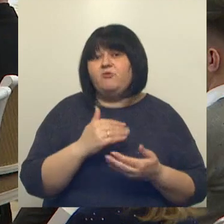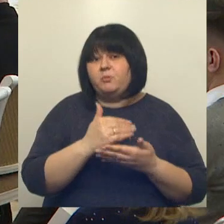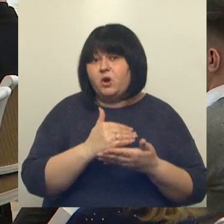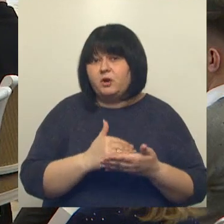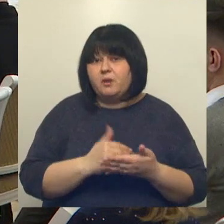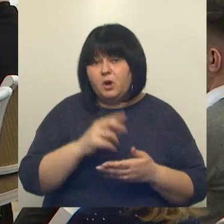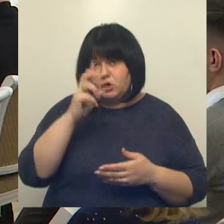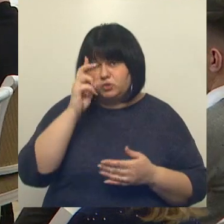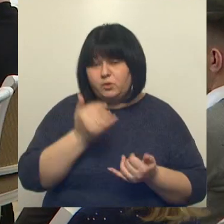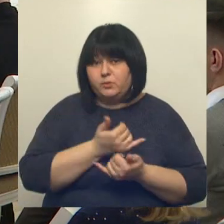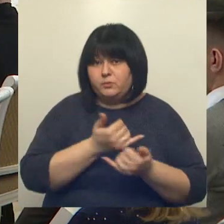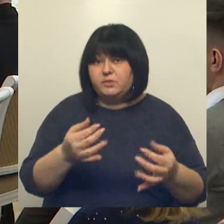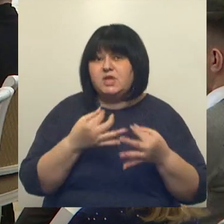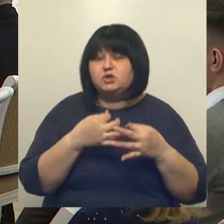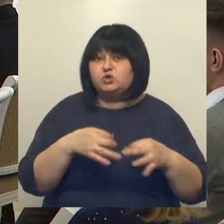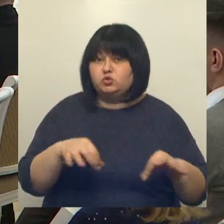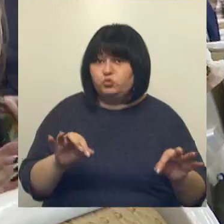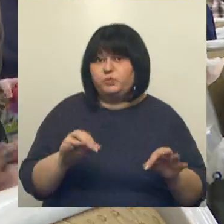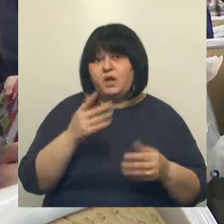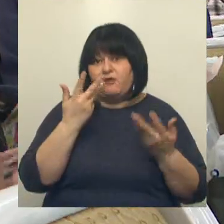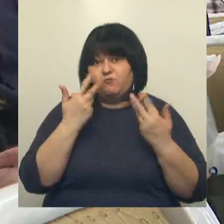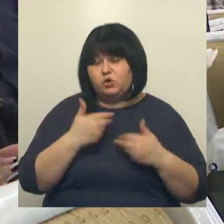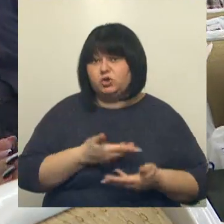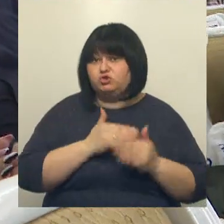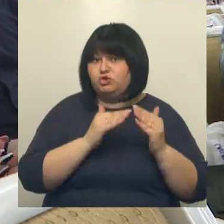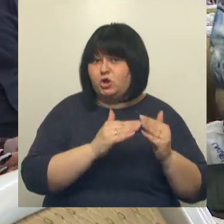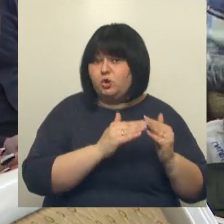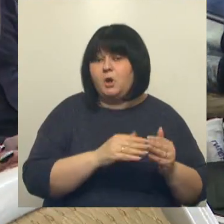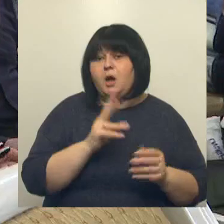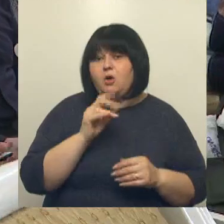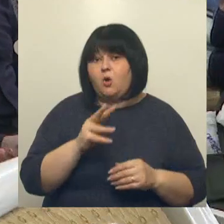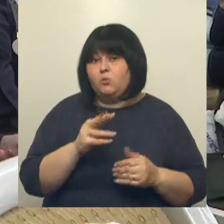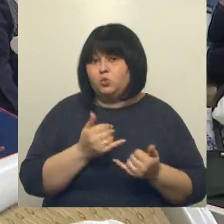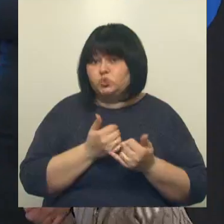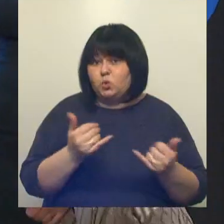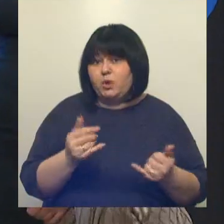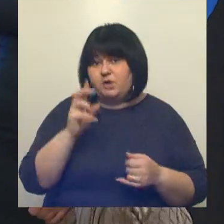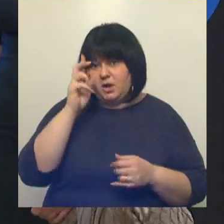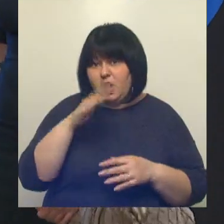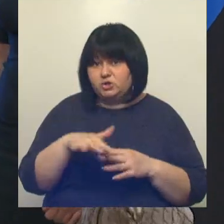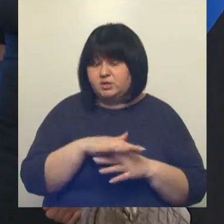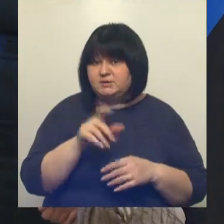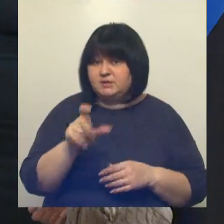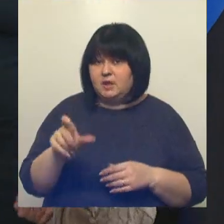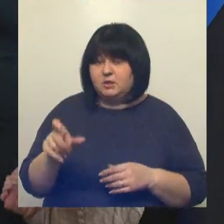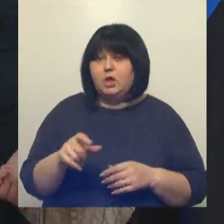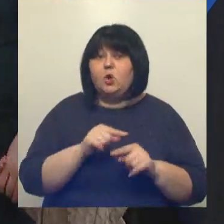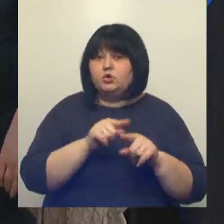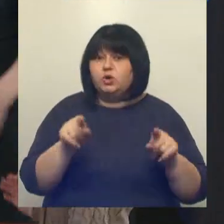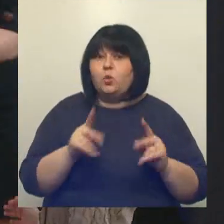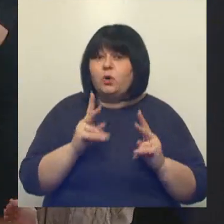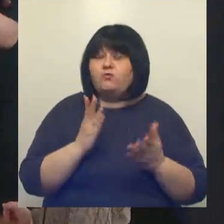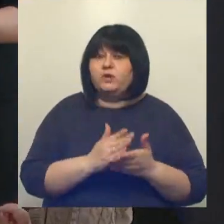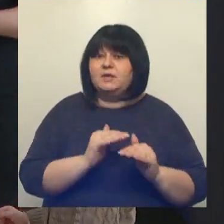программы по обеспечению доступным и комфортным жильем и коммунальными услугами граждан страны. Тем, у кого есть дети, компенсируют